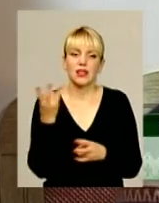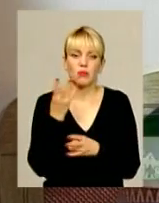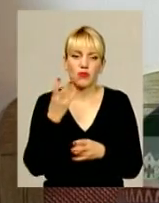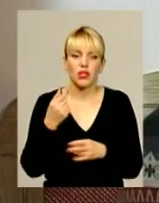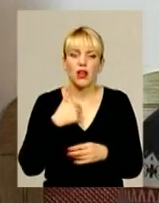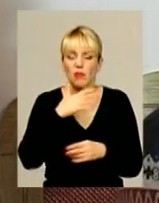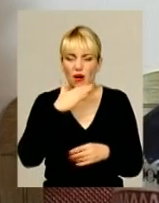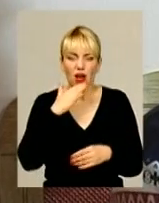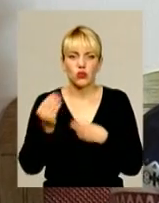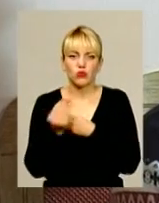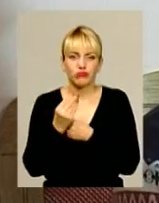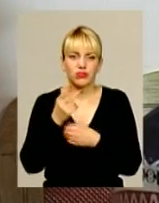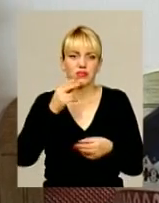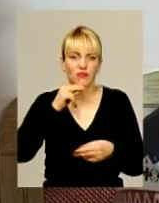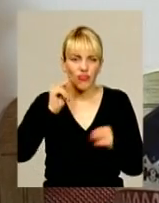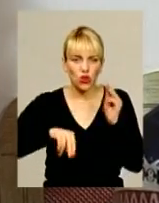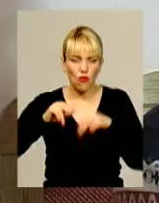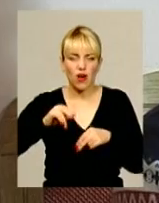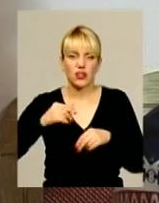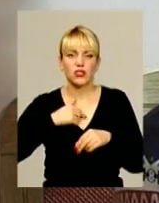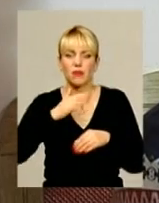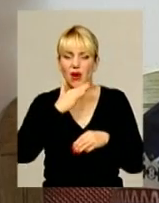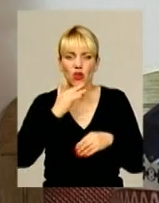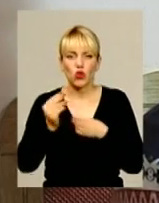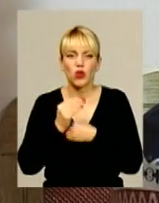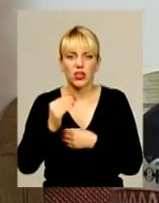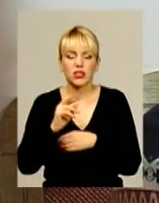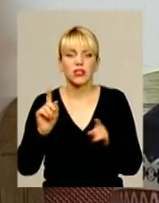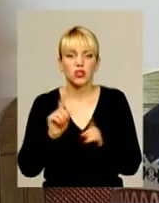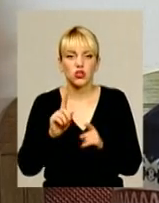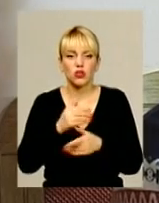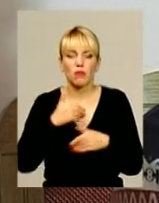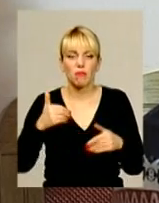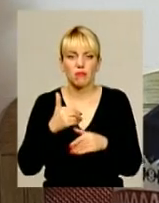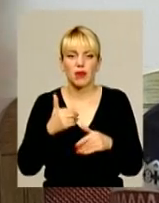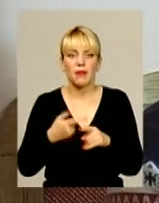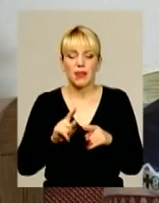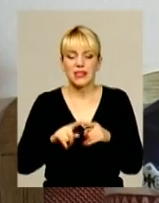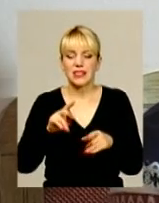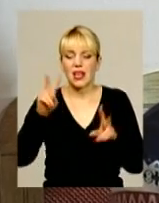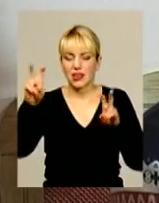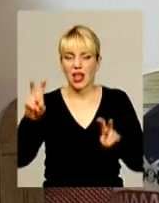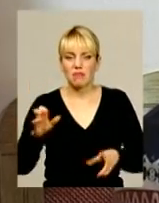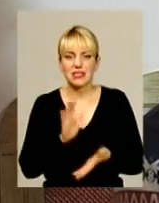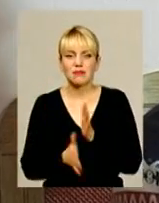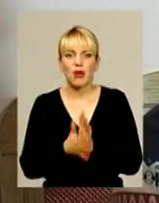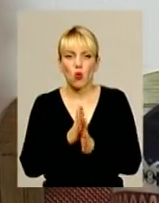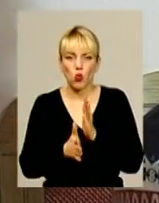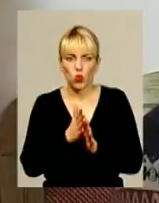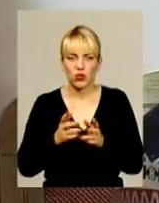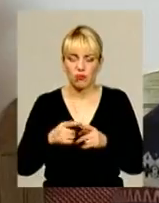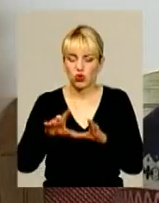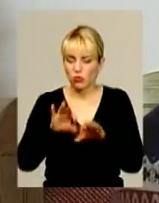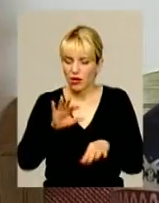звинувачення, звичайно, ми не прийшли без критики. Тому, що ми ніби на цій темі спекулюємо, брав очі дітей,